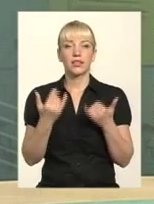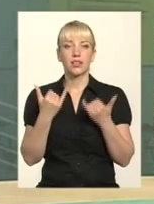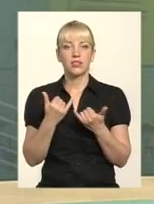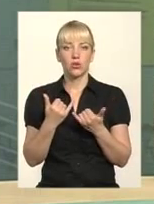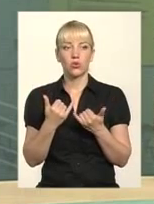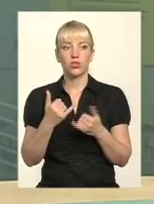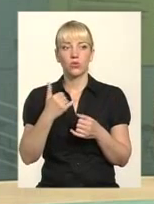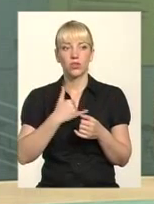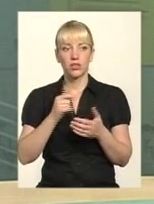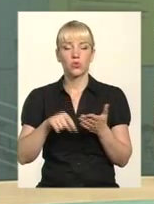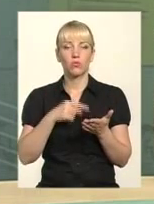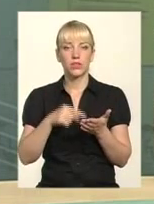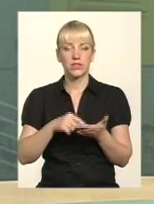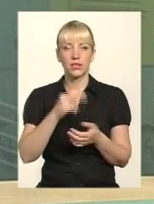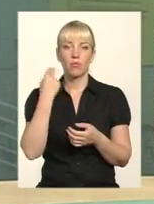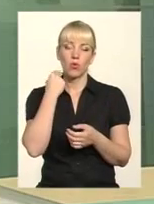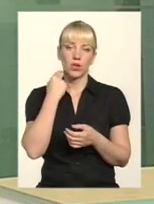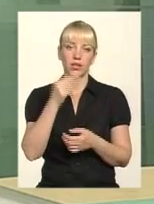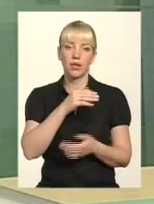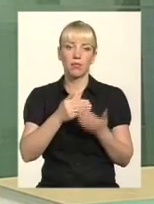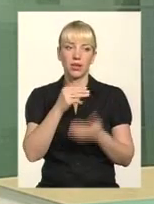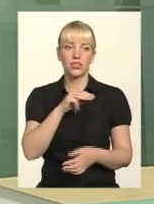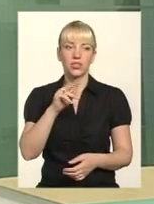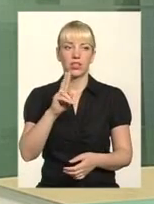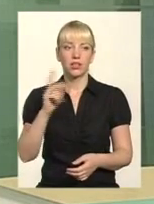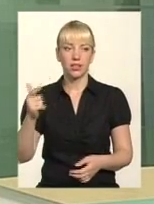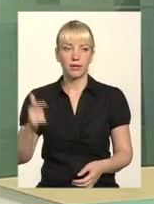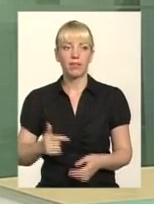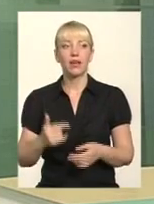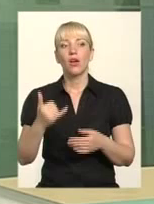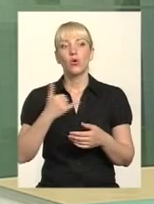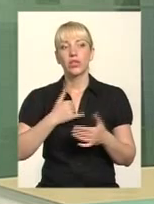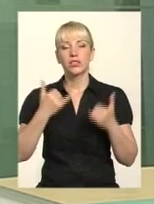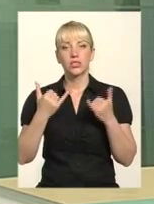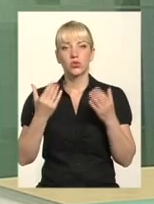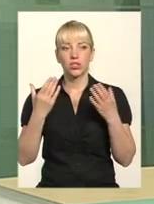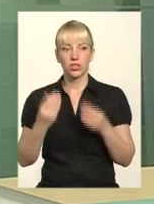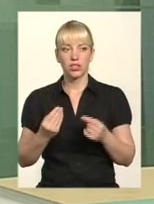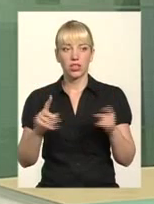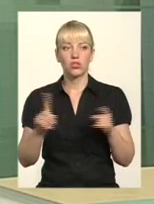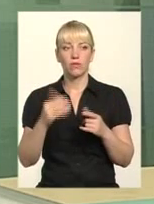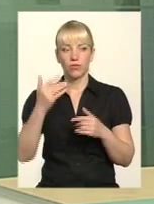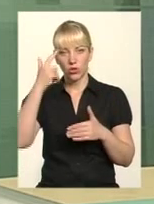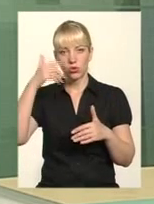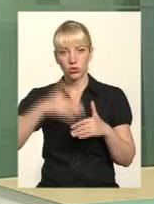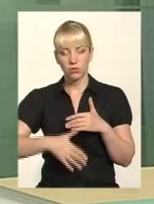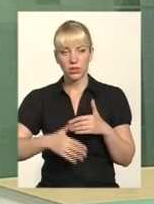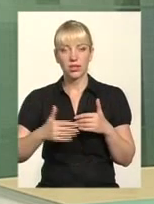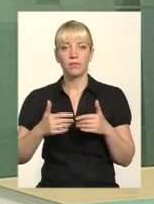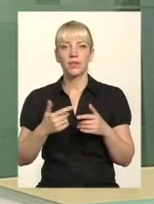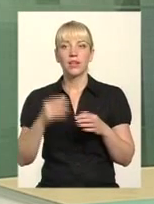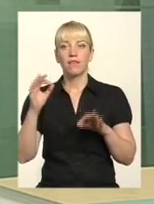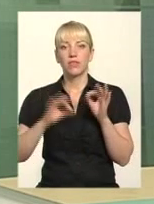сьогодні в місті? Значить, ну, борги на сьогоднішній день, так, щоб ви розуміли відсотків,